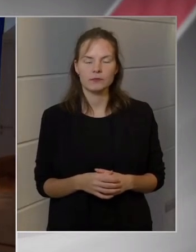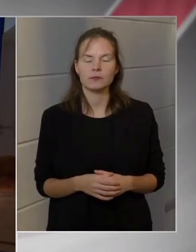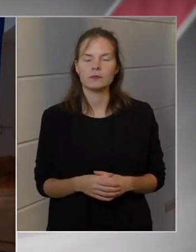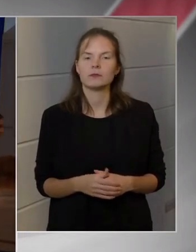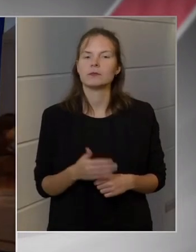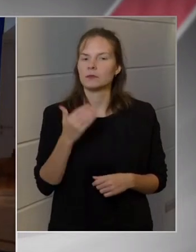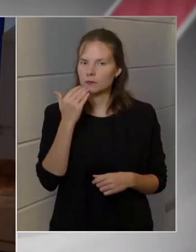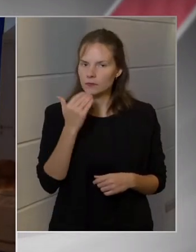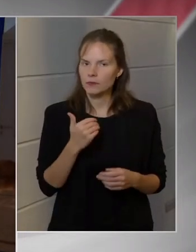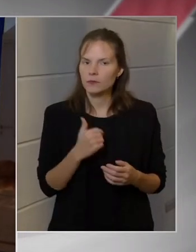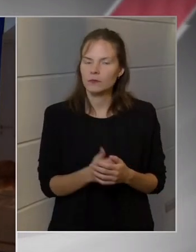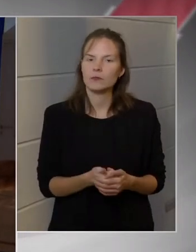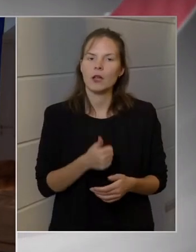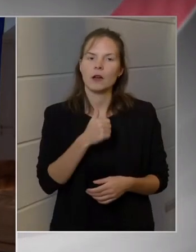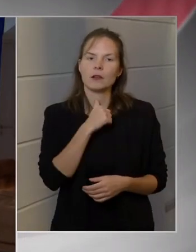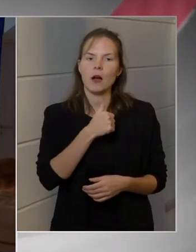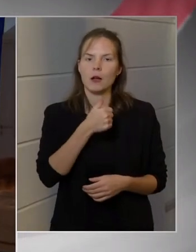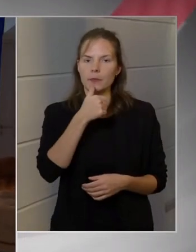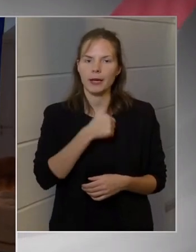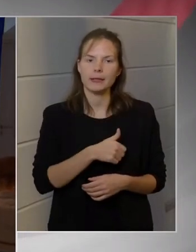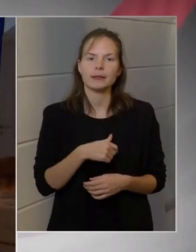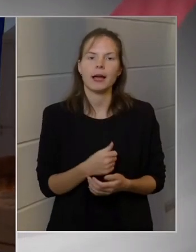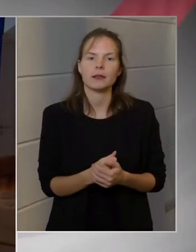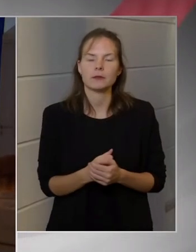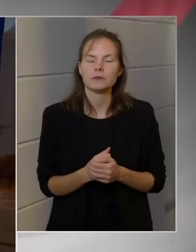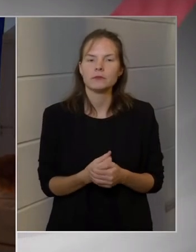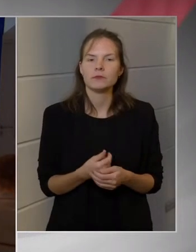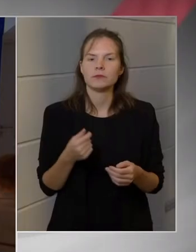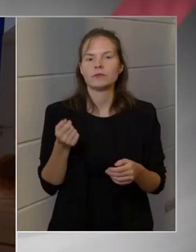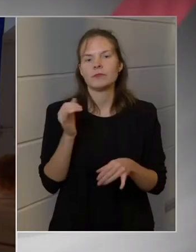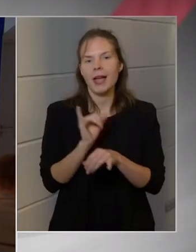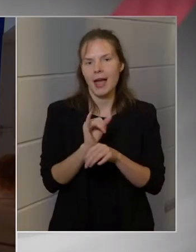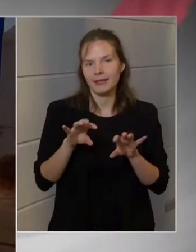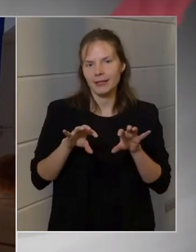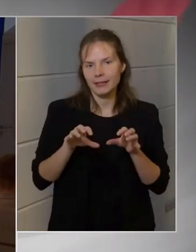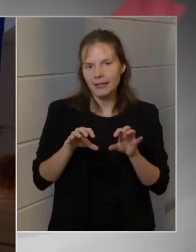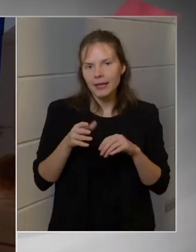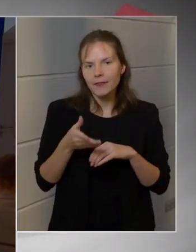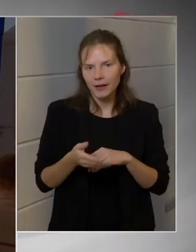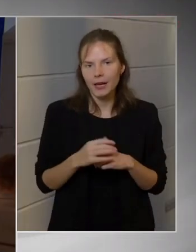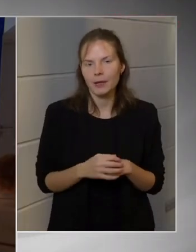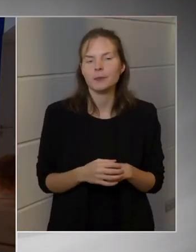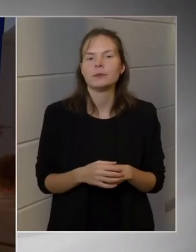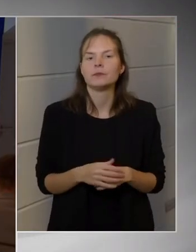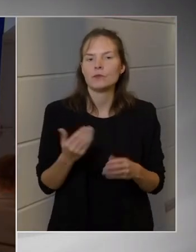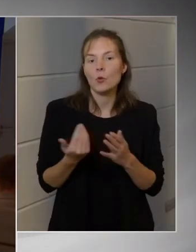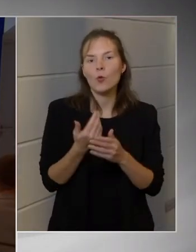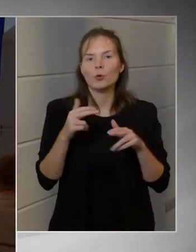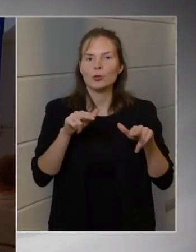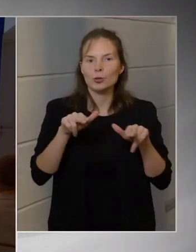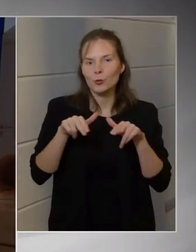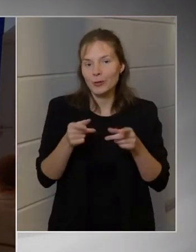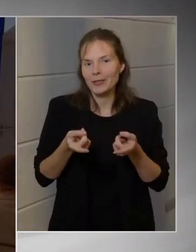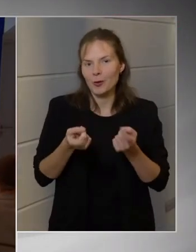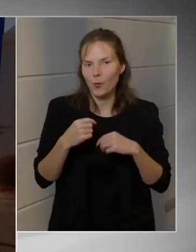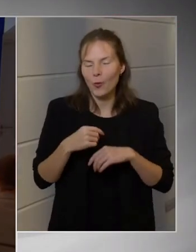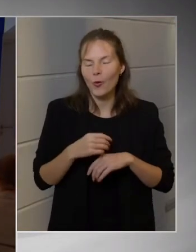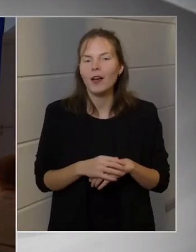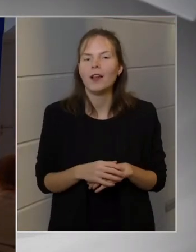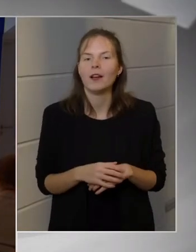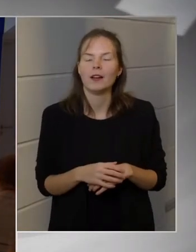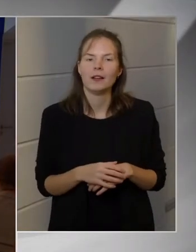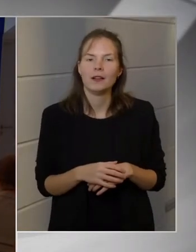Köszönöm. Brauer Péter, Brauer Press és Heti TV, a megújult Heti TV ma már új stúdióból, mert a,